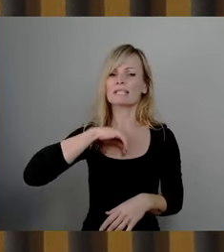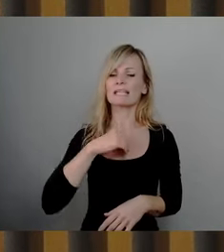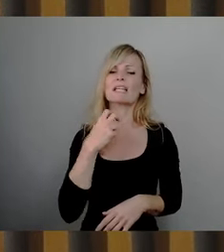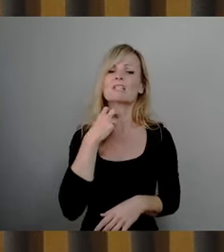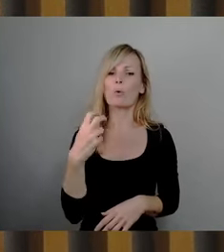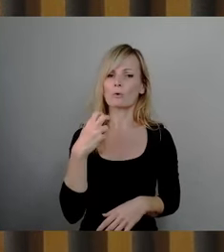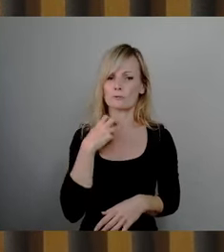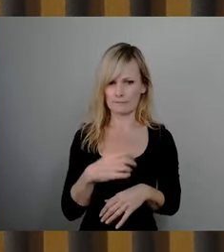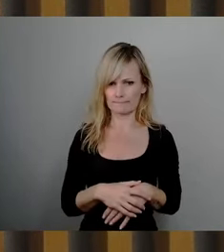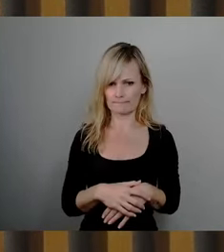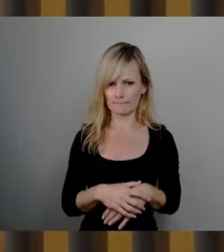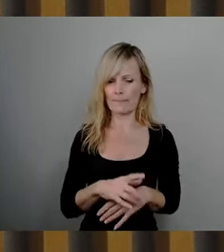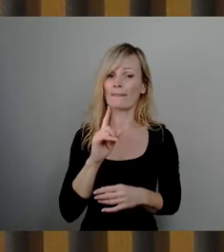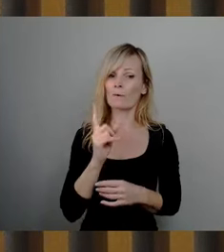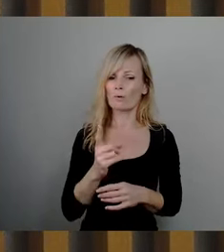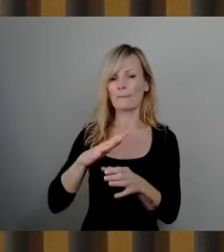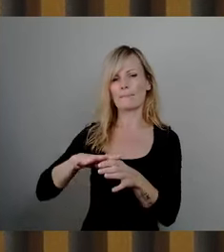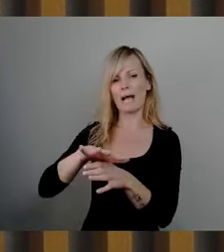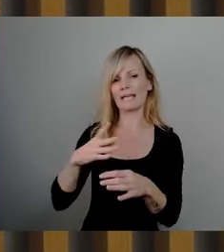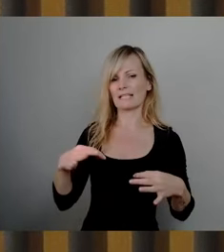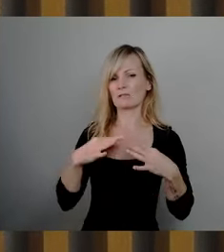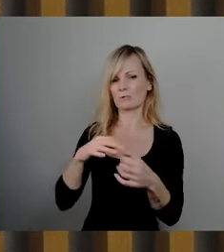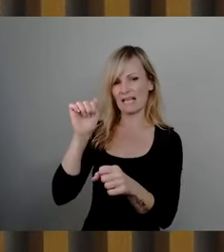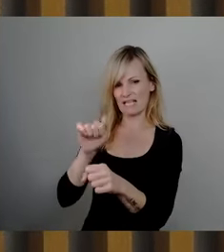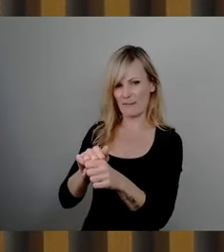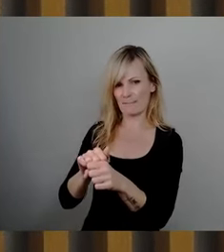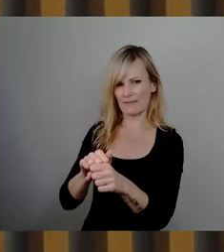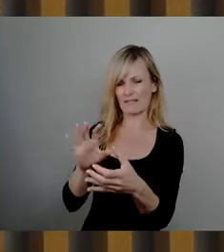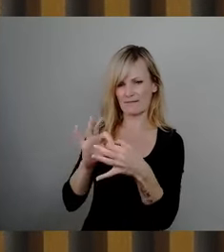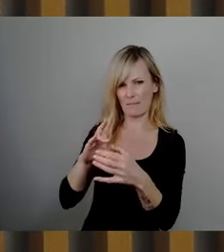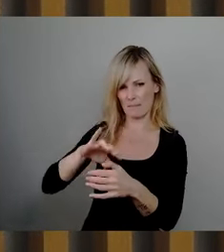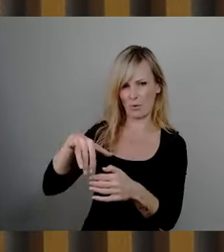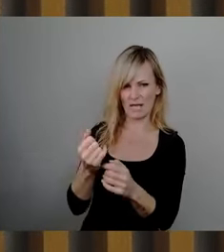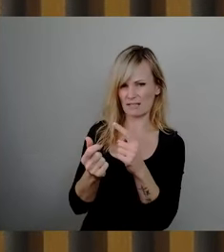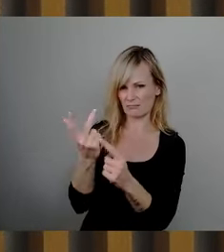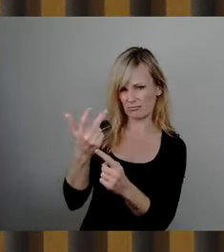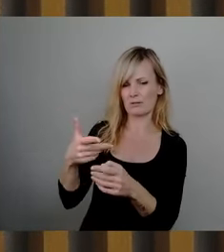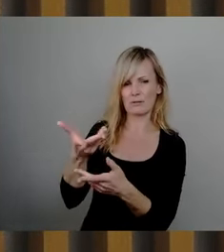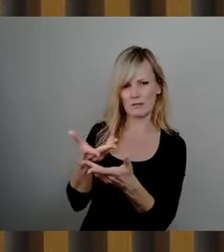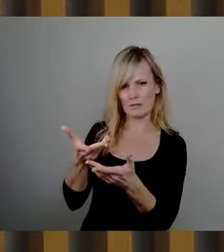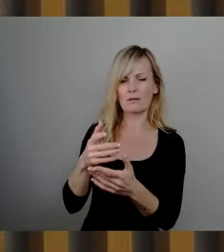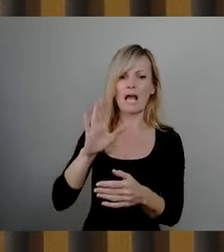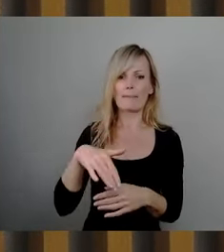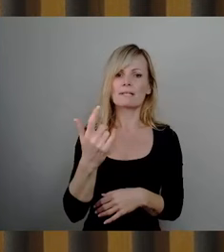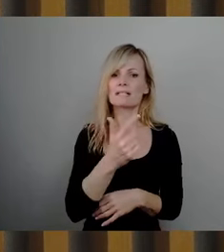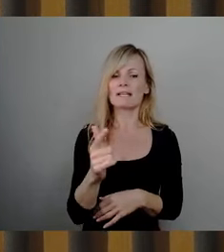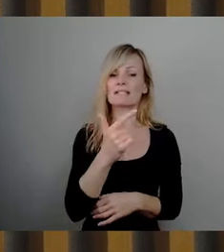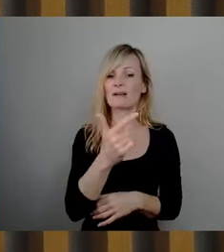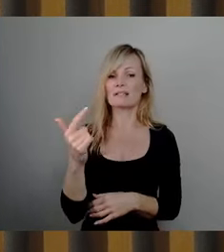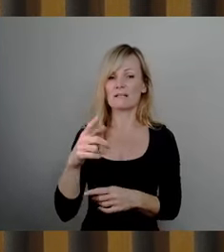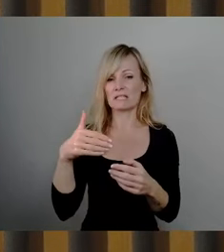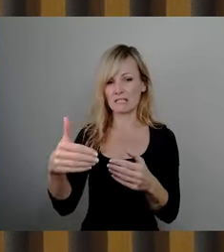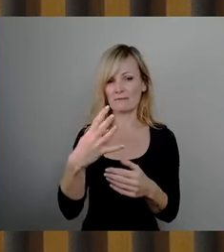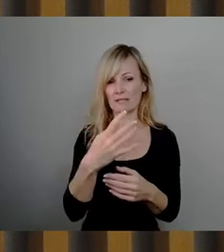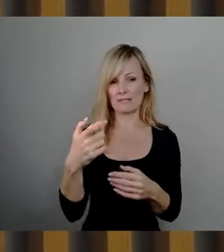dem Bereich des Gesundheitsamtes sind nach den aktuellen Planungen ab 2025 von Kürzungen und in welcher Höhe sind die